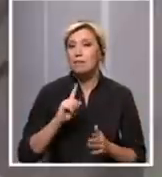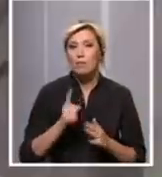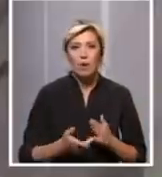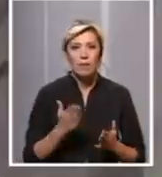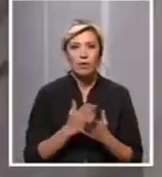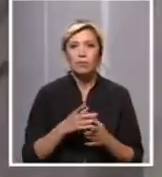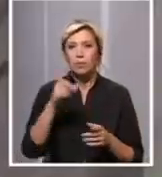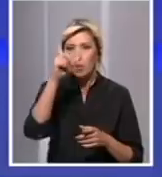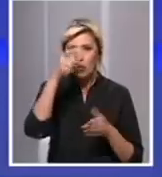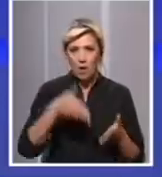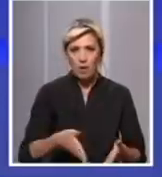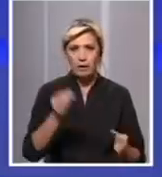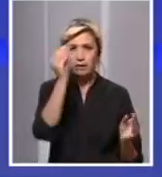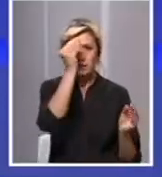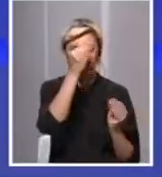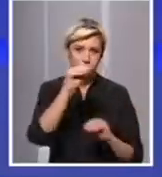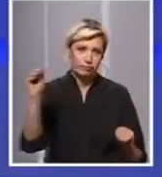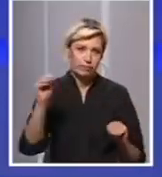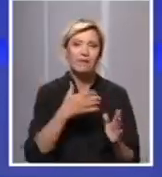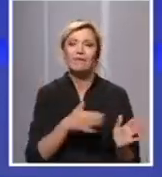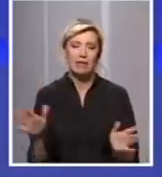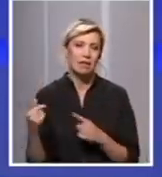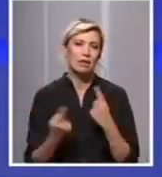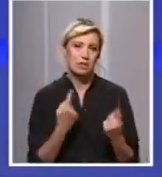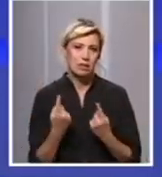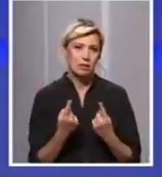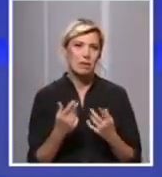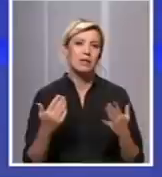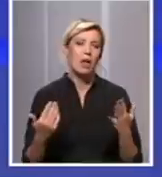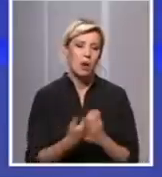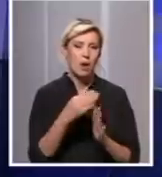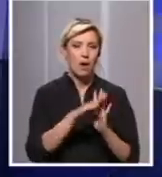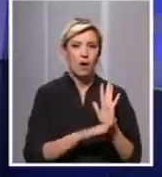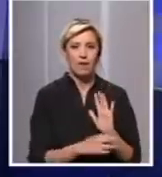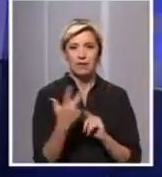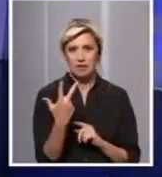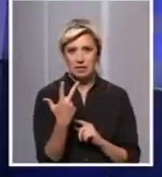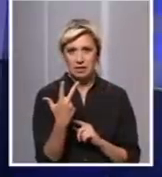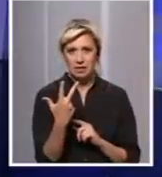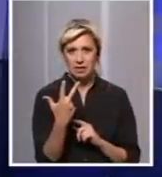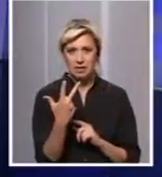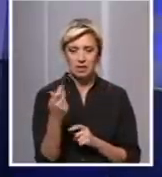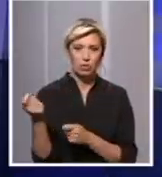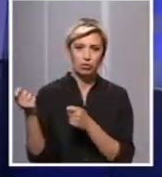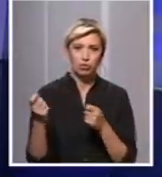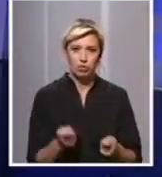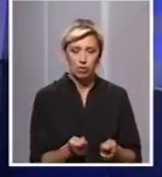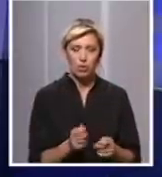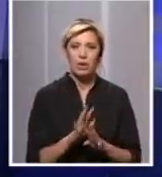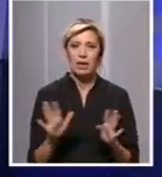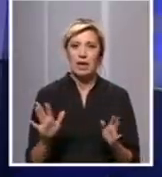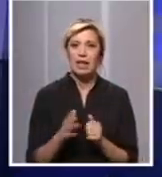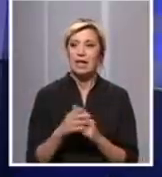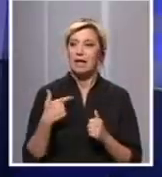proglašena vanredna situacija i uvedene su, govorimo o ove ključne tri mere. Sad mi smo gradonačanče merili, kad ste vi došli, dovoljno smo